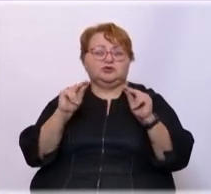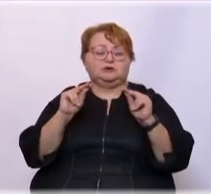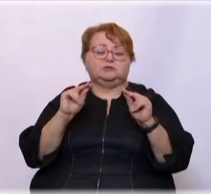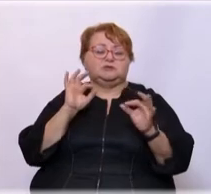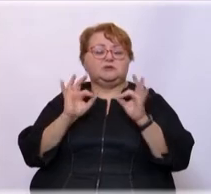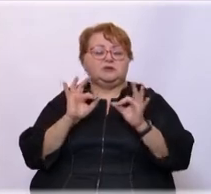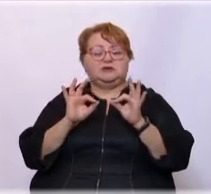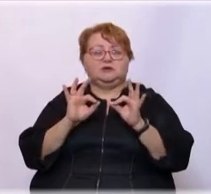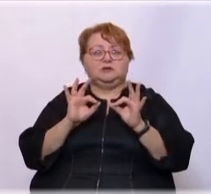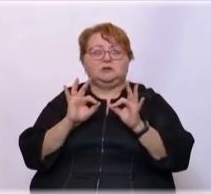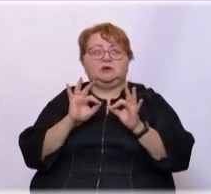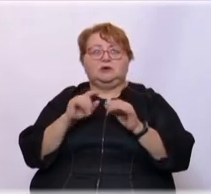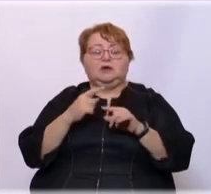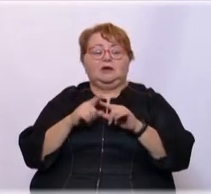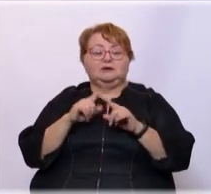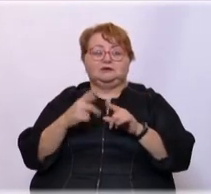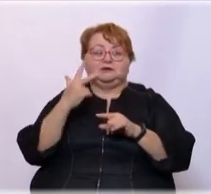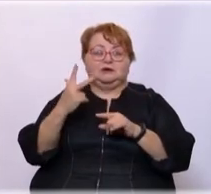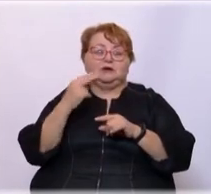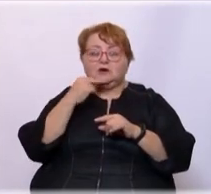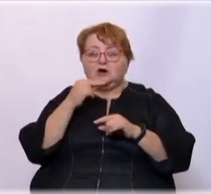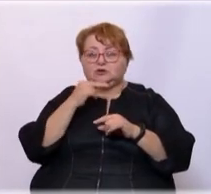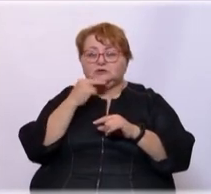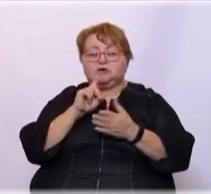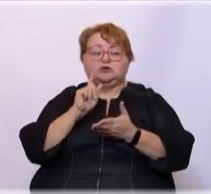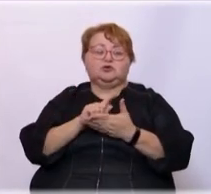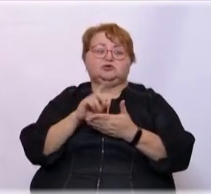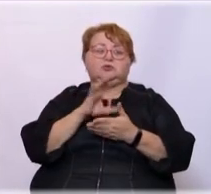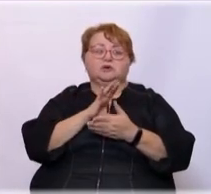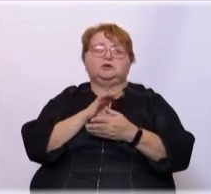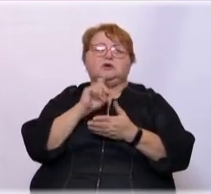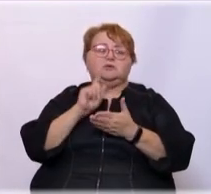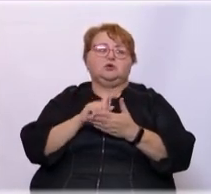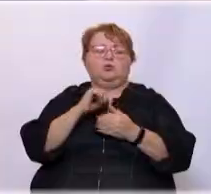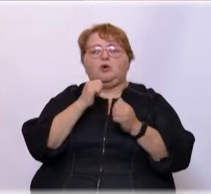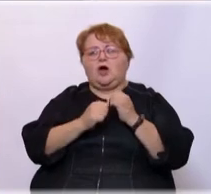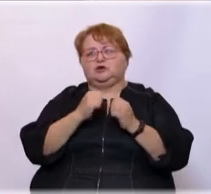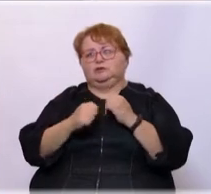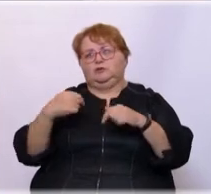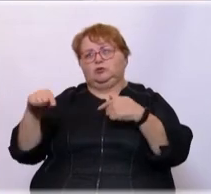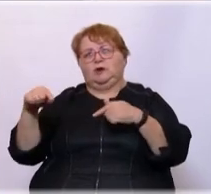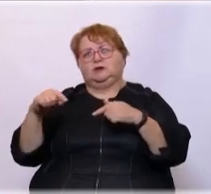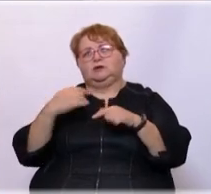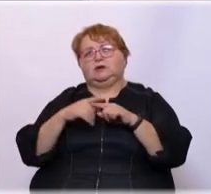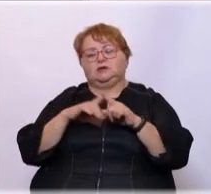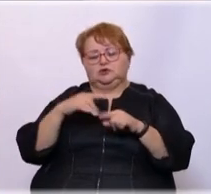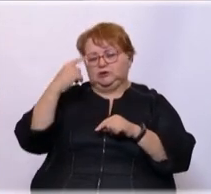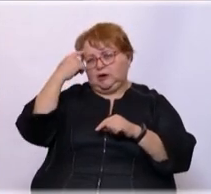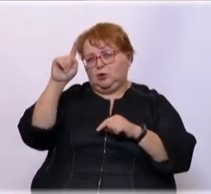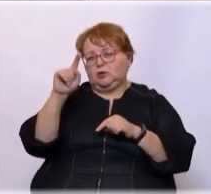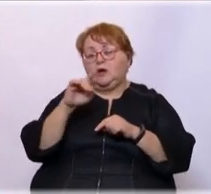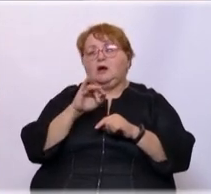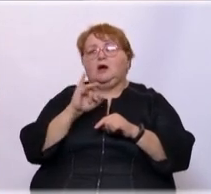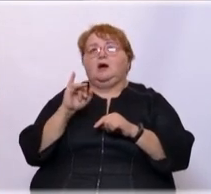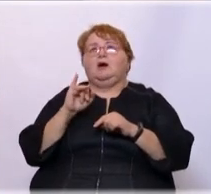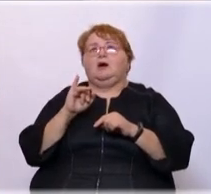справедливым. Вот эти вот три качества, которые должны быть неукоснительны у каждого футболиста. Вот это наша идеология. Да,